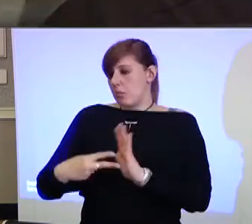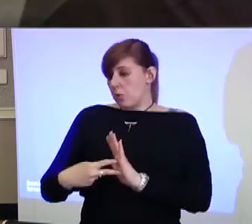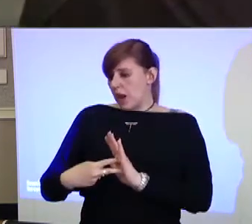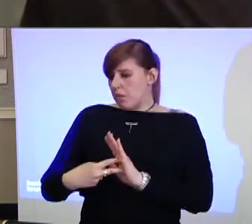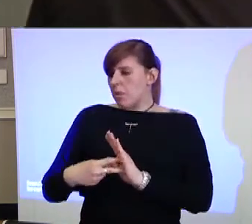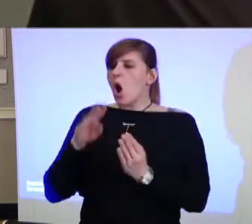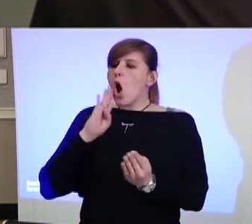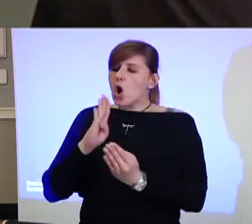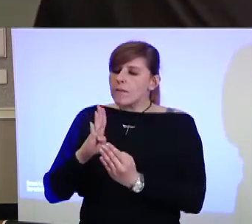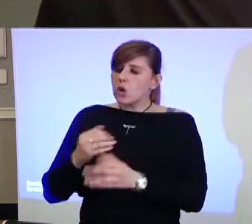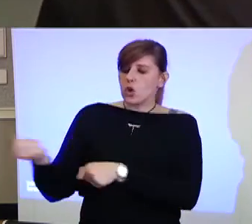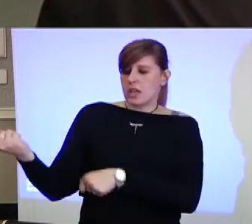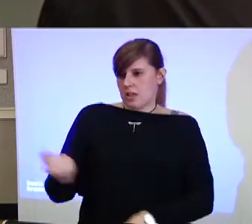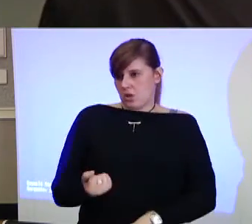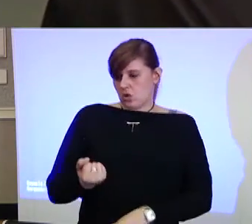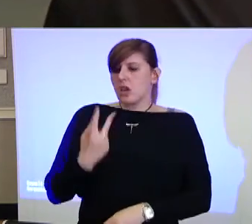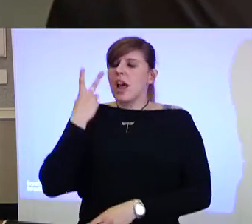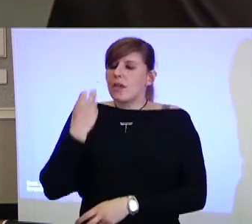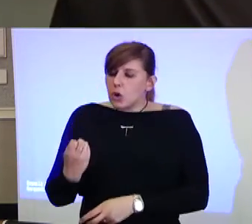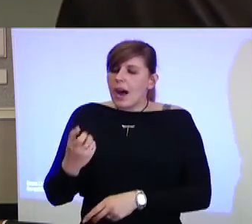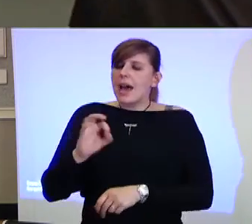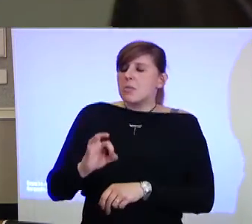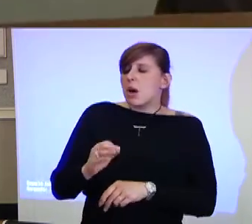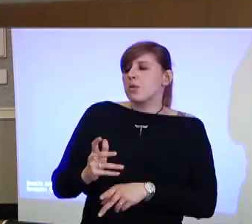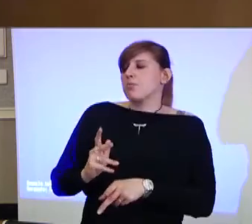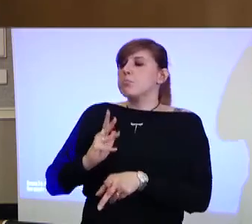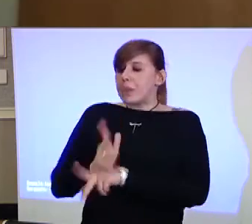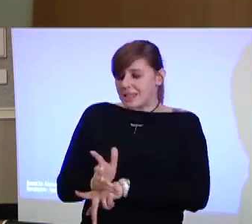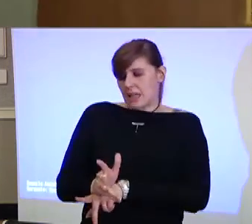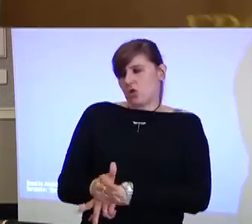trovare quelle mediazioni che sono necessarie in questo Paese. Grazie.